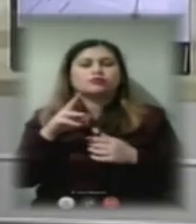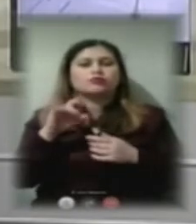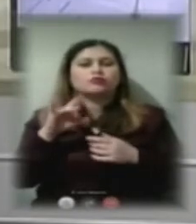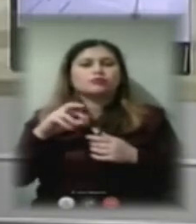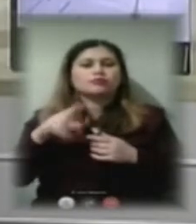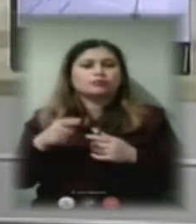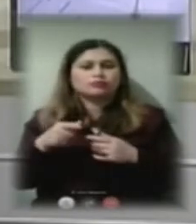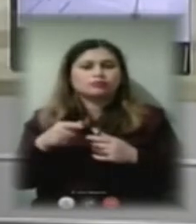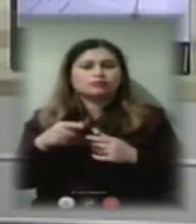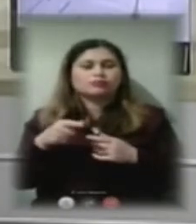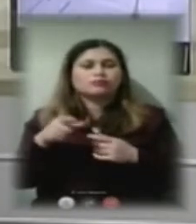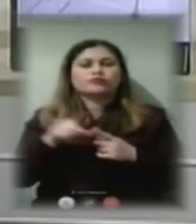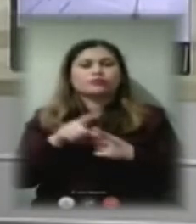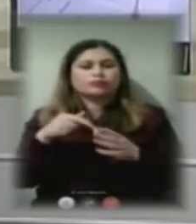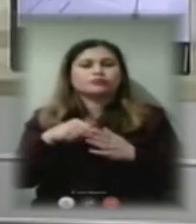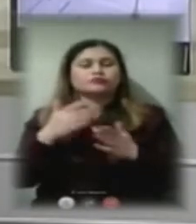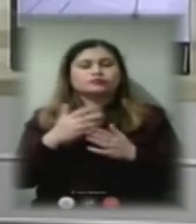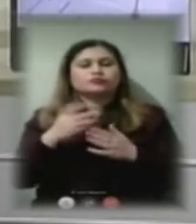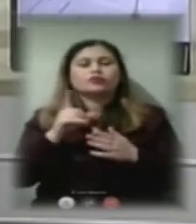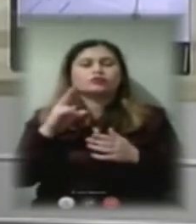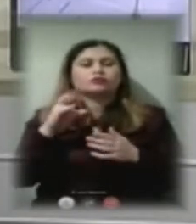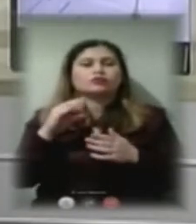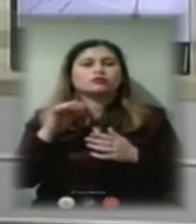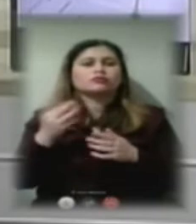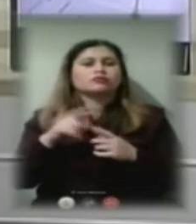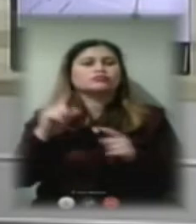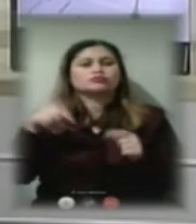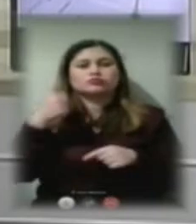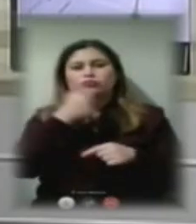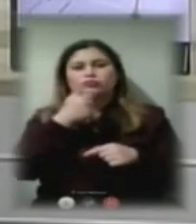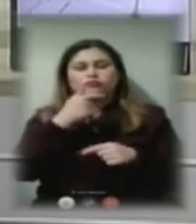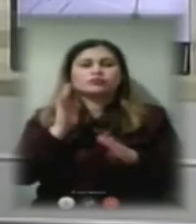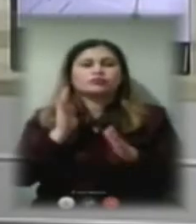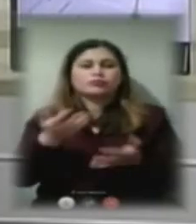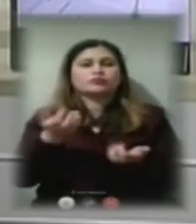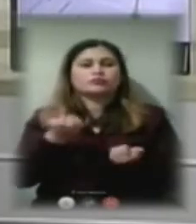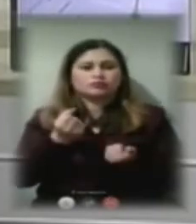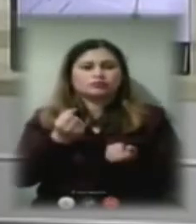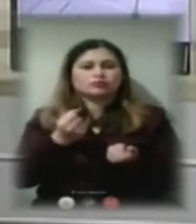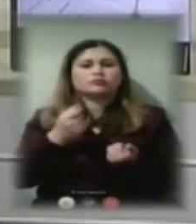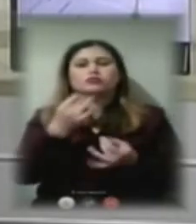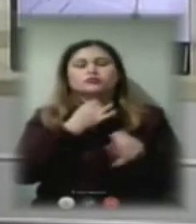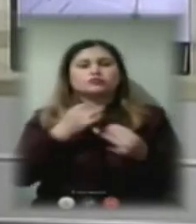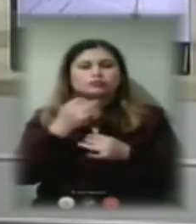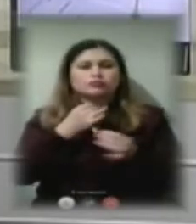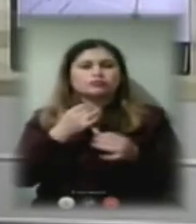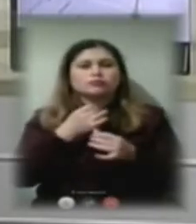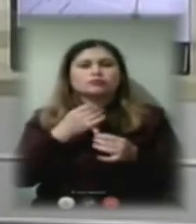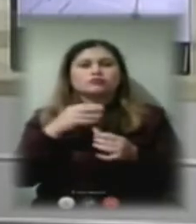таки маю надію, що на наступний рік ми вже будемо приймати, обговорювати технічні